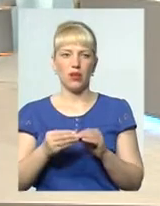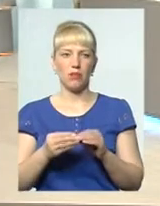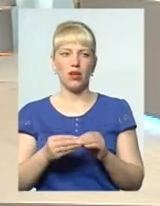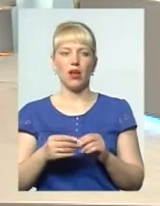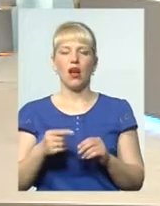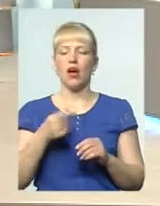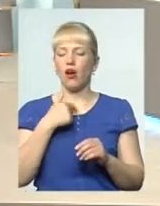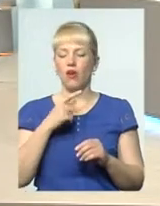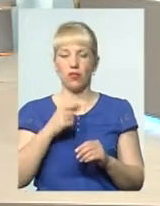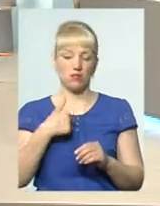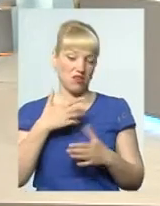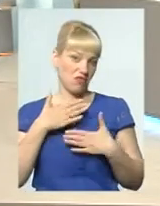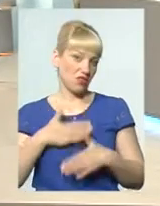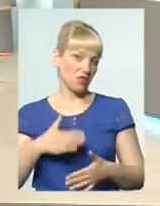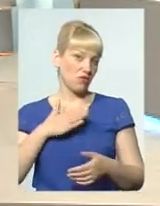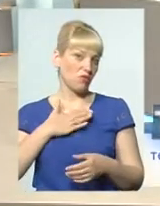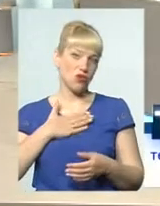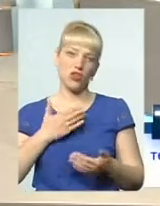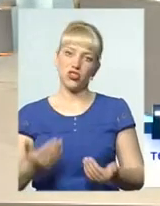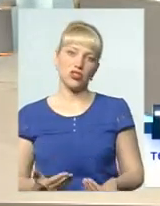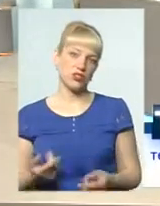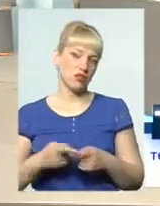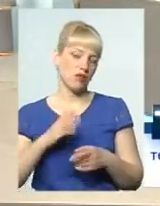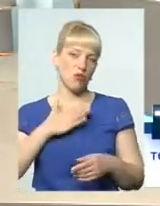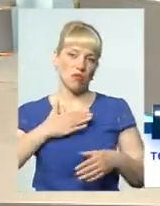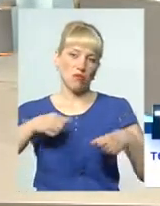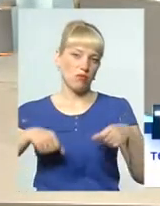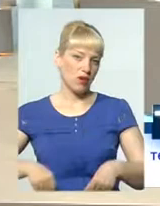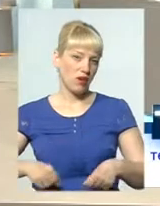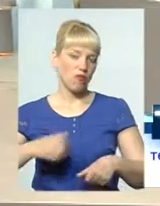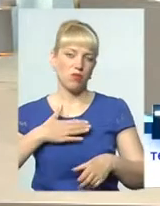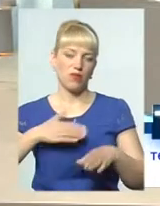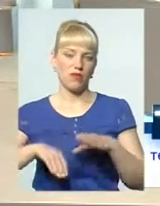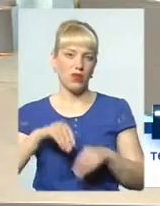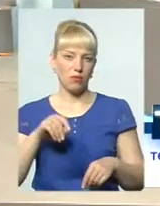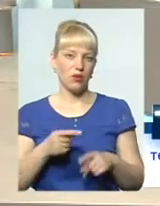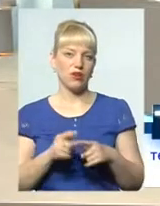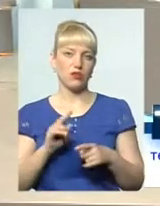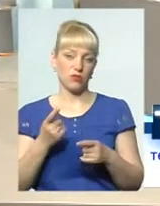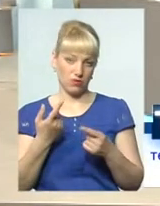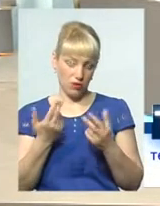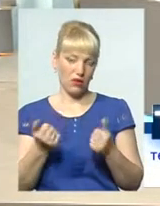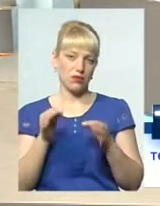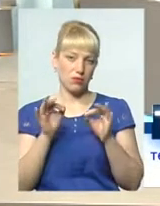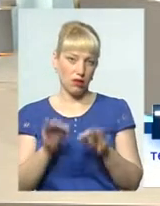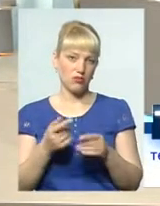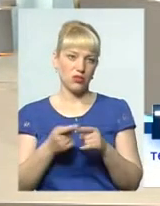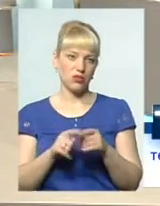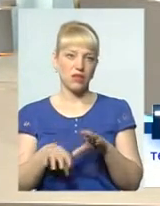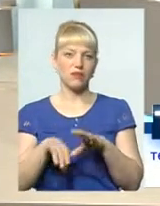влаштовує. Це моє життя, це мій вибір. І це є право цієї людини так жити? Так, це право